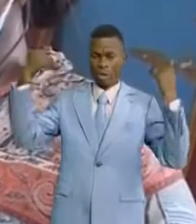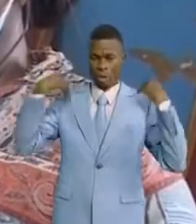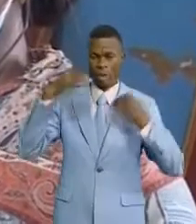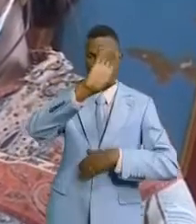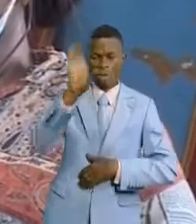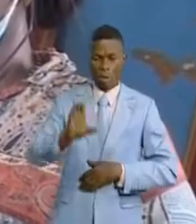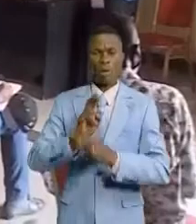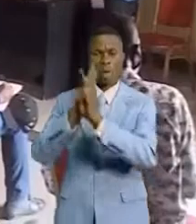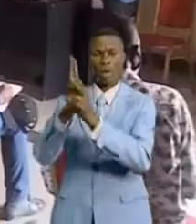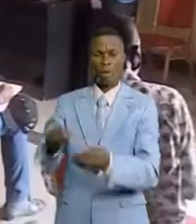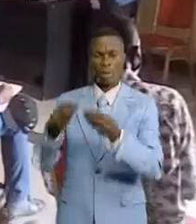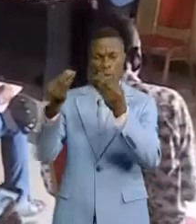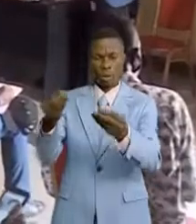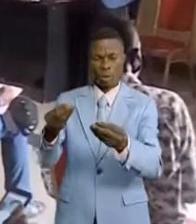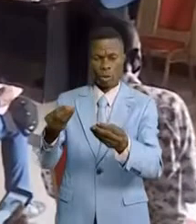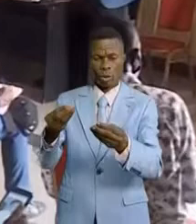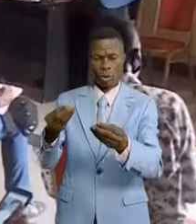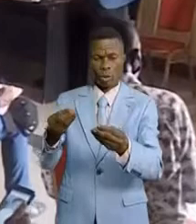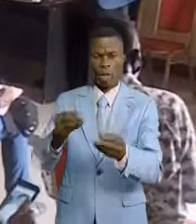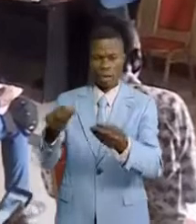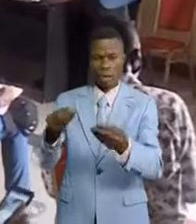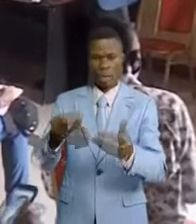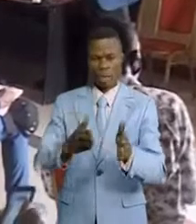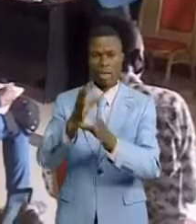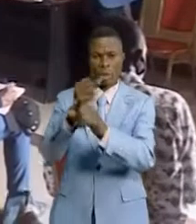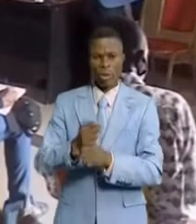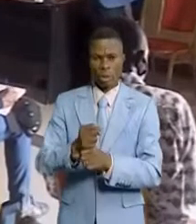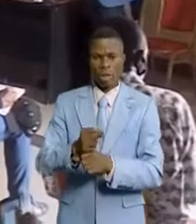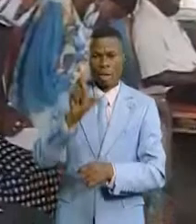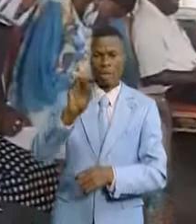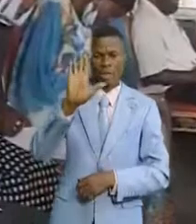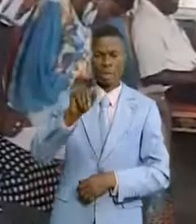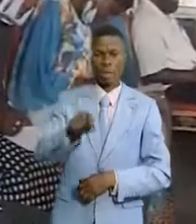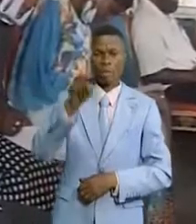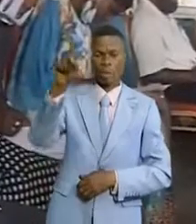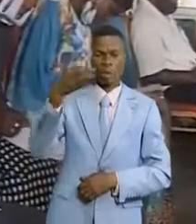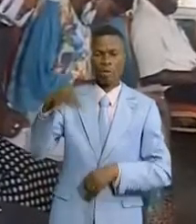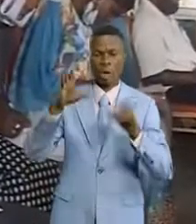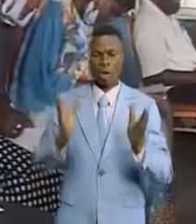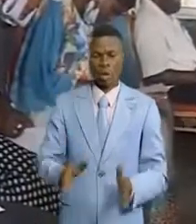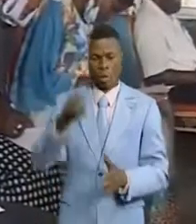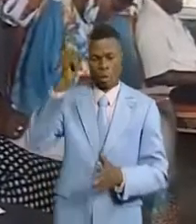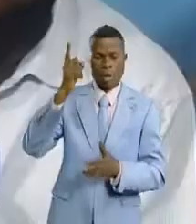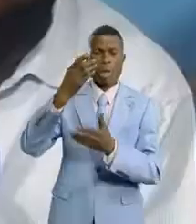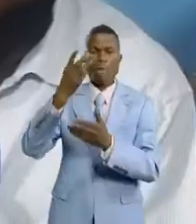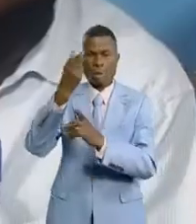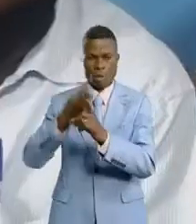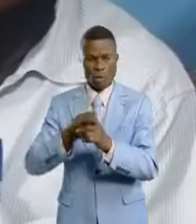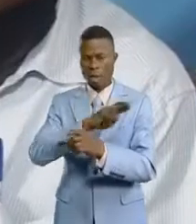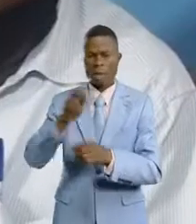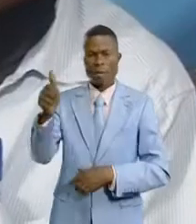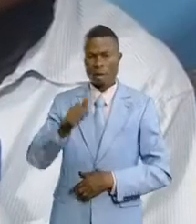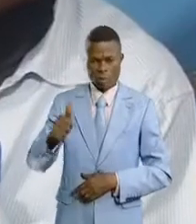fait le rapport sur les recettes assidées de près de 25 millions de francs congolais au premier semestre 2021.